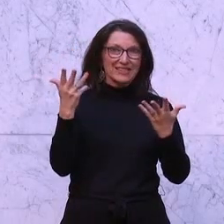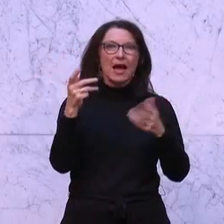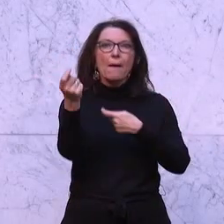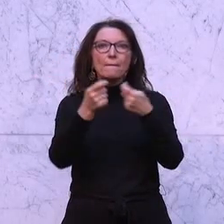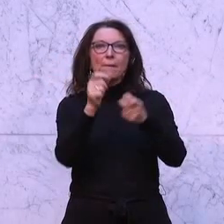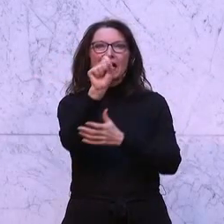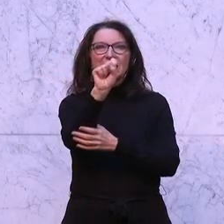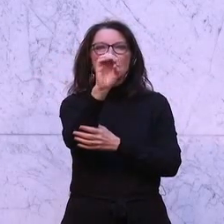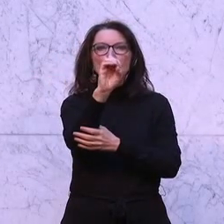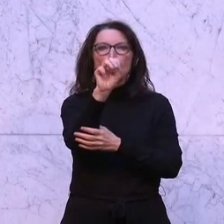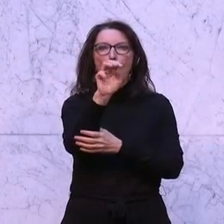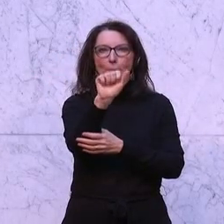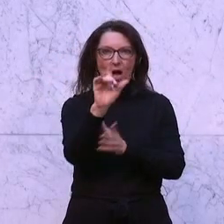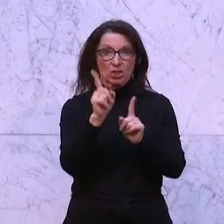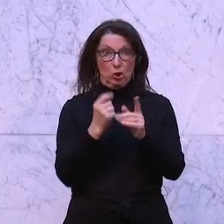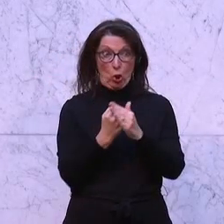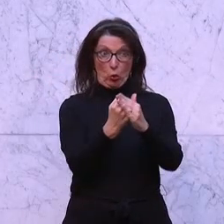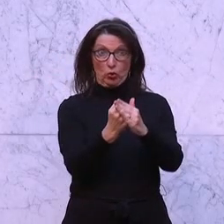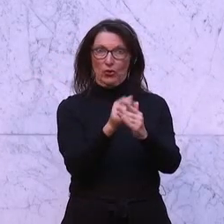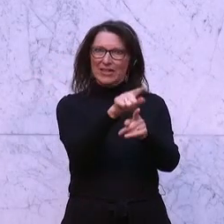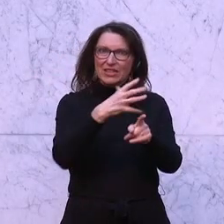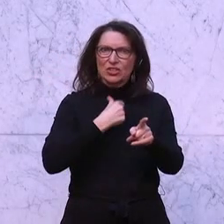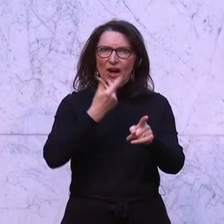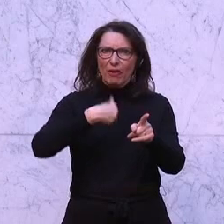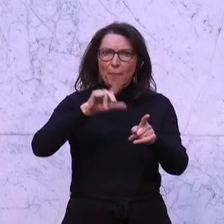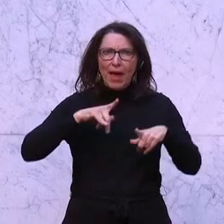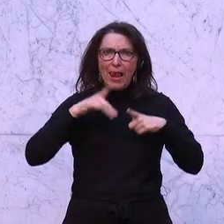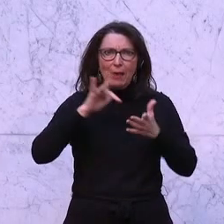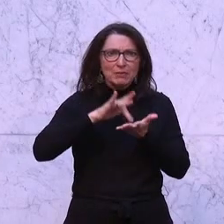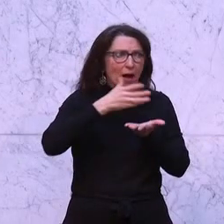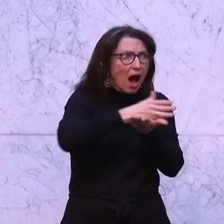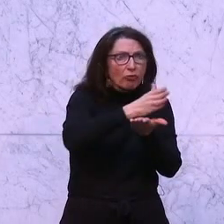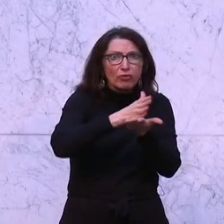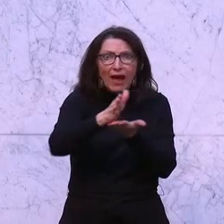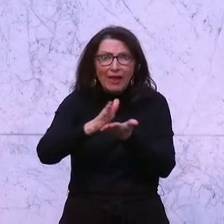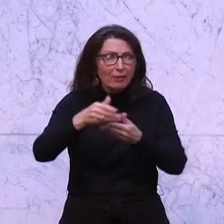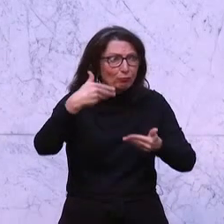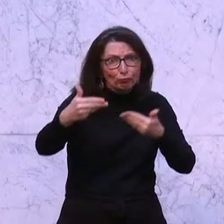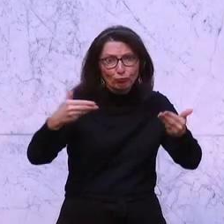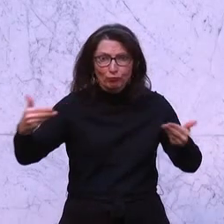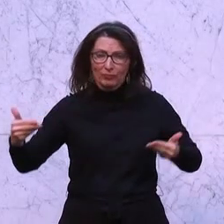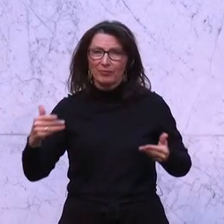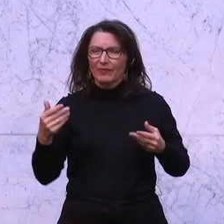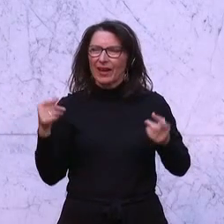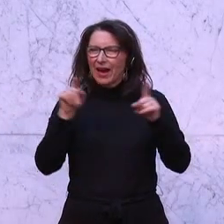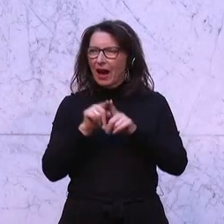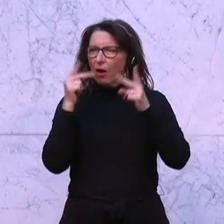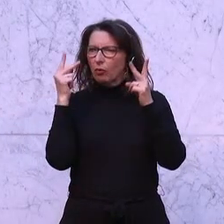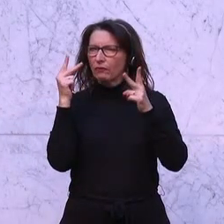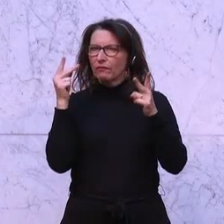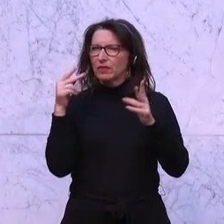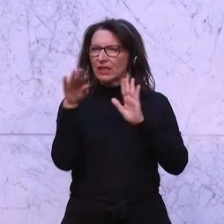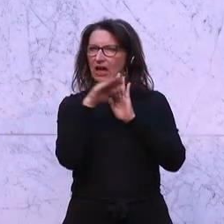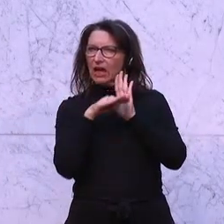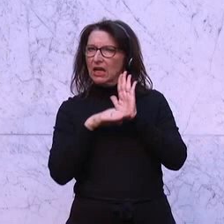besser zu unterstützen, damit sie mehr verteilen können. Wichtig wäre es auch, die Vermarktungsrichtlinien, die